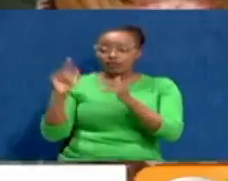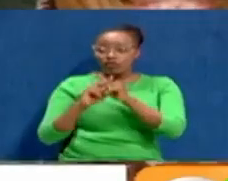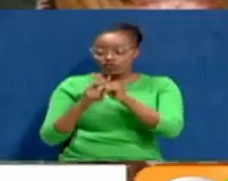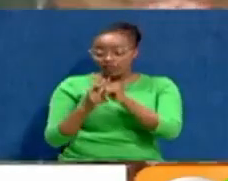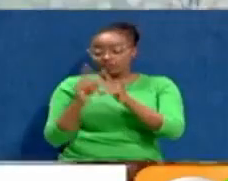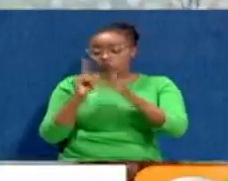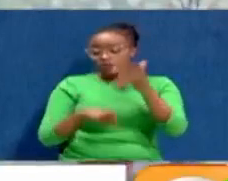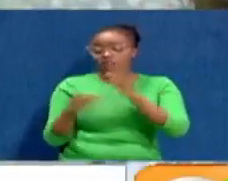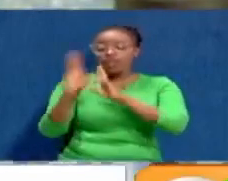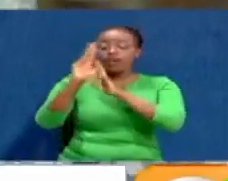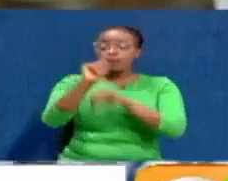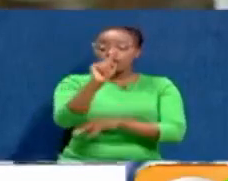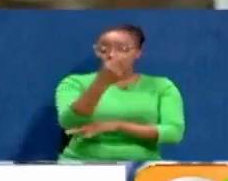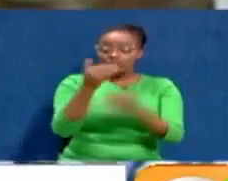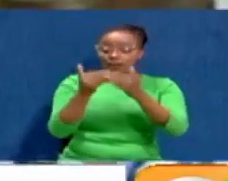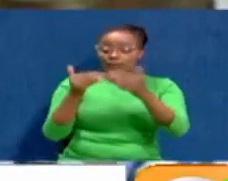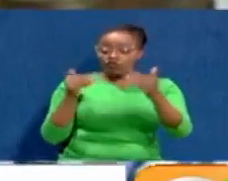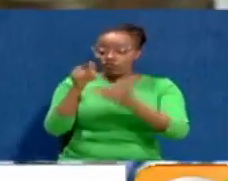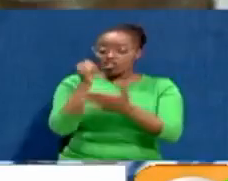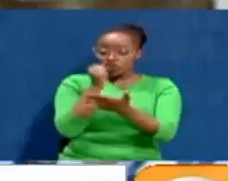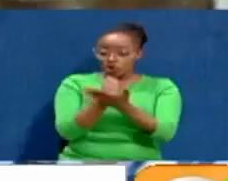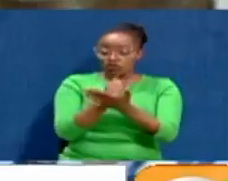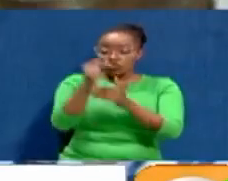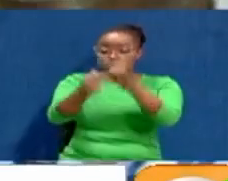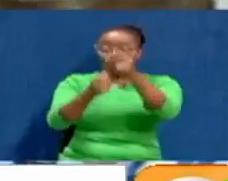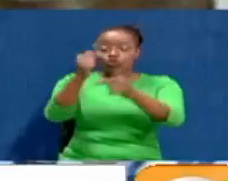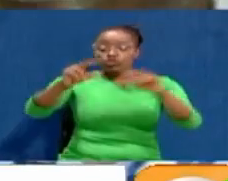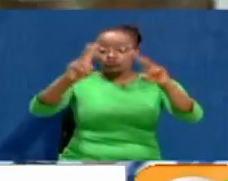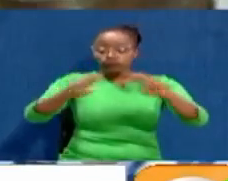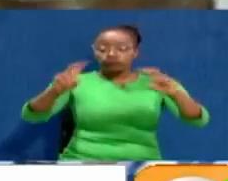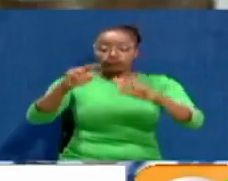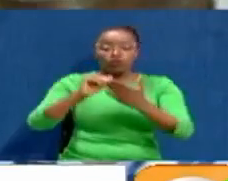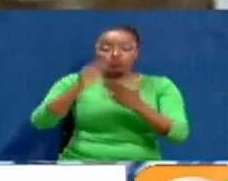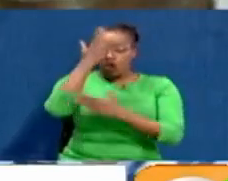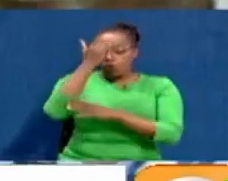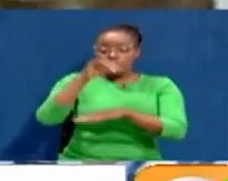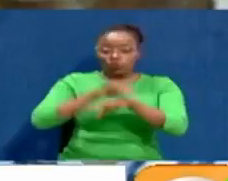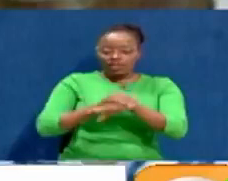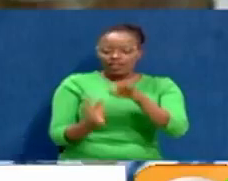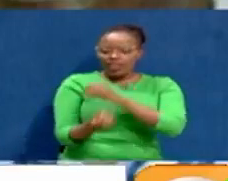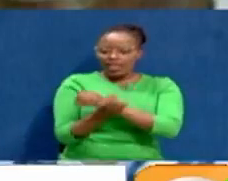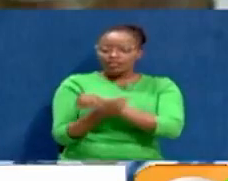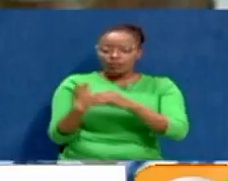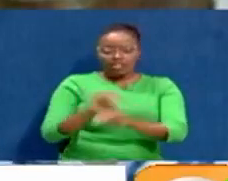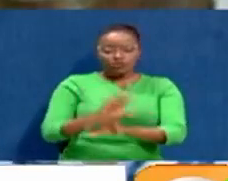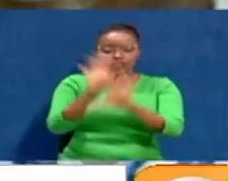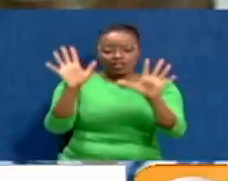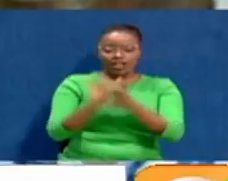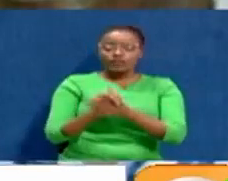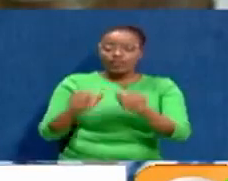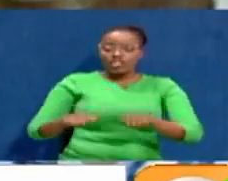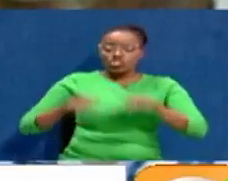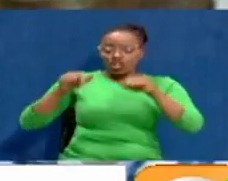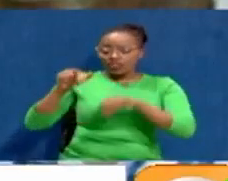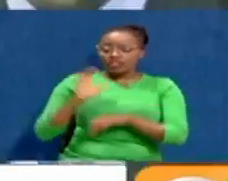mwanzoni ni tarifa ya kwanza kabla ya ofisi hiyo kuendelea na ukaguzi wake ilikupata maelezo ya kina. Mwenye kiti